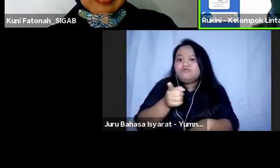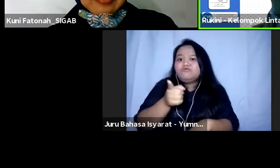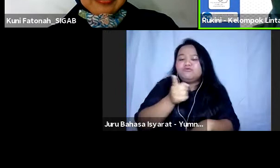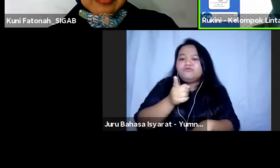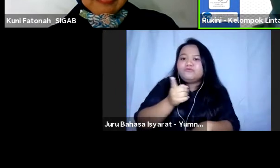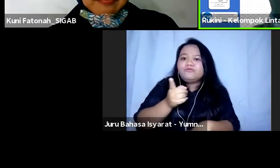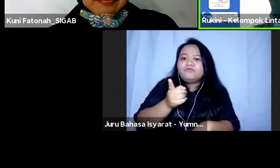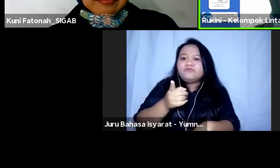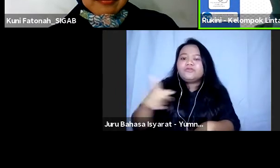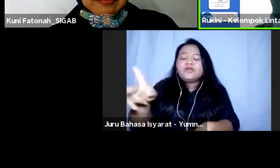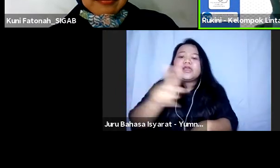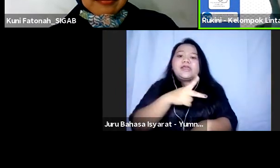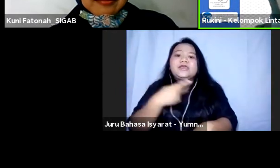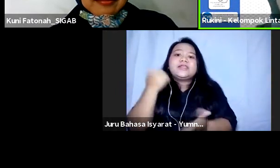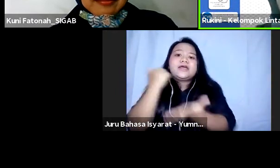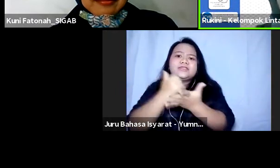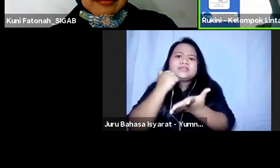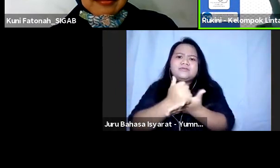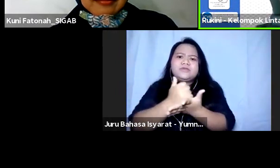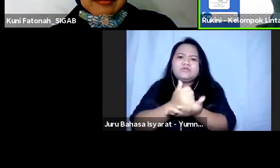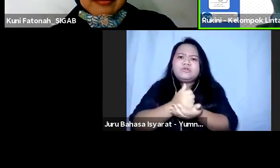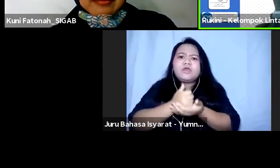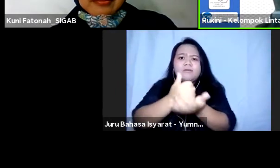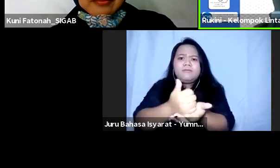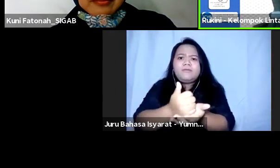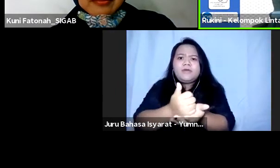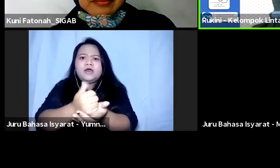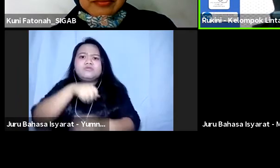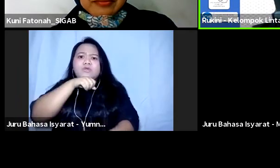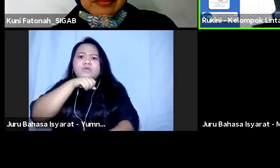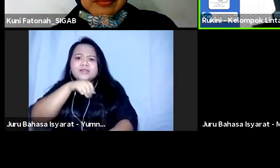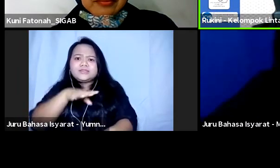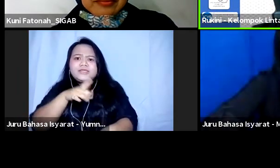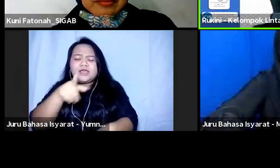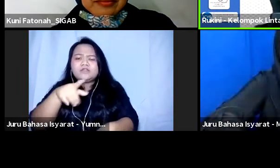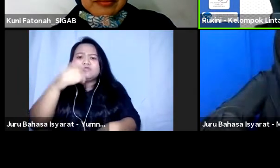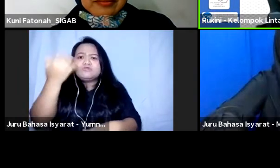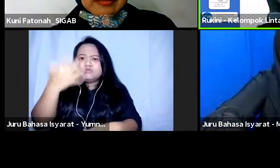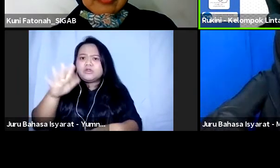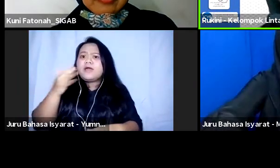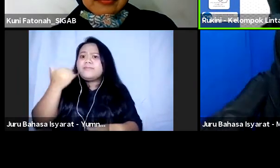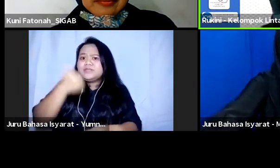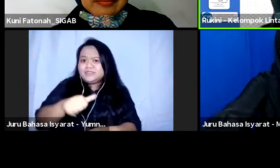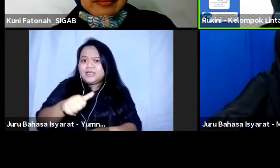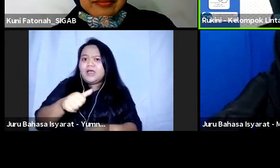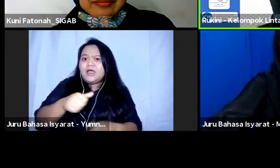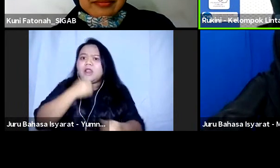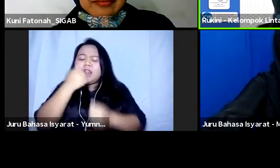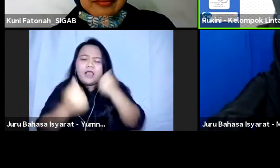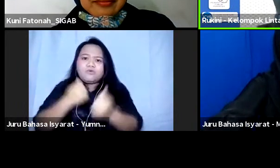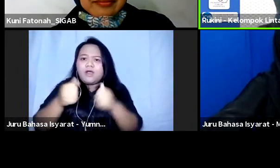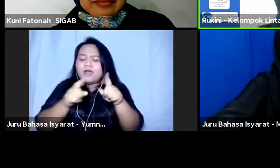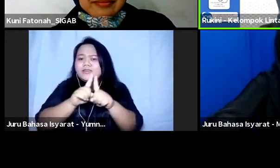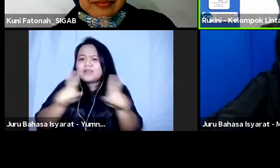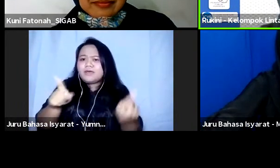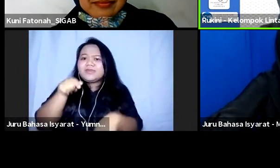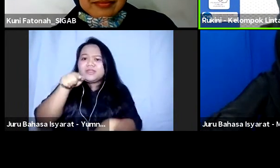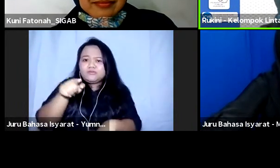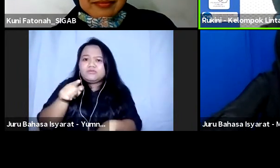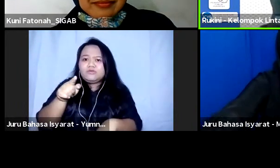Kita sebenarnya untuk membantu sesama lansia itu juga sudah bisa kita lakukan tapi kan itu